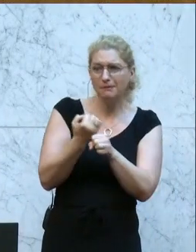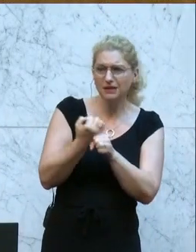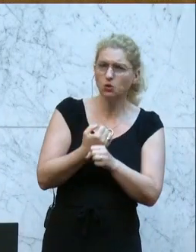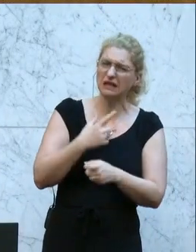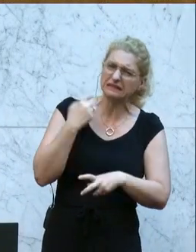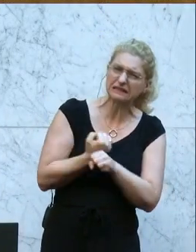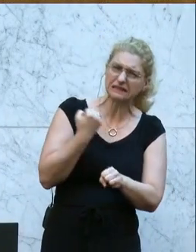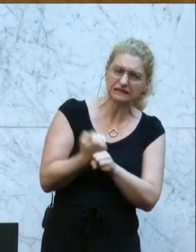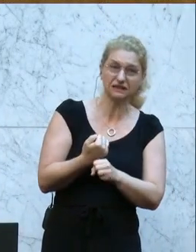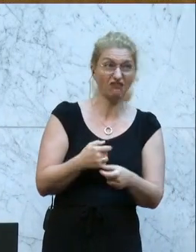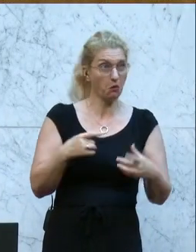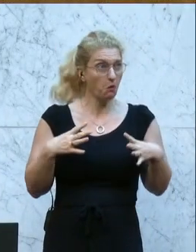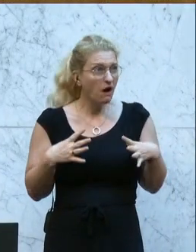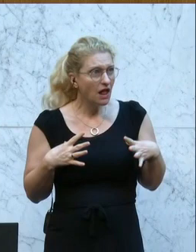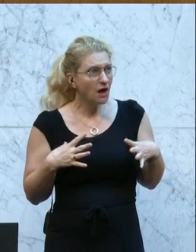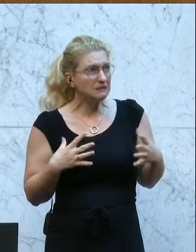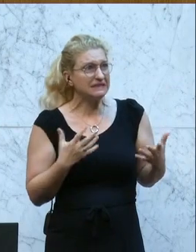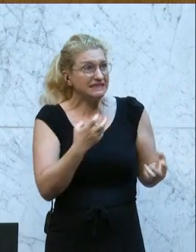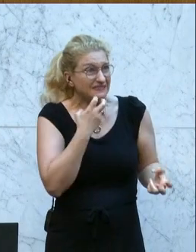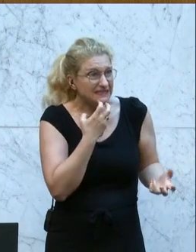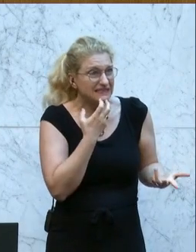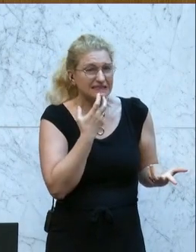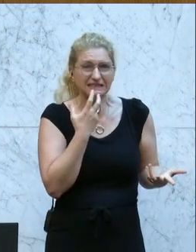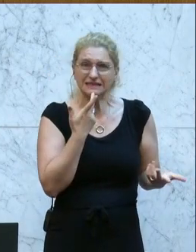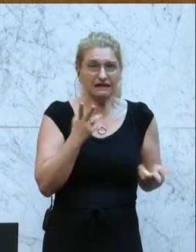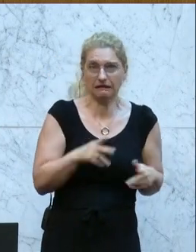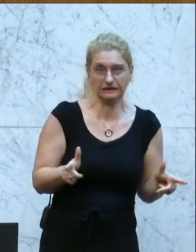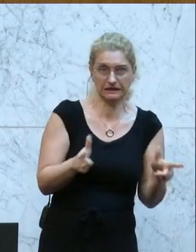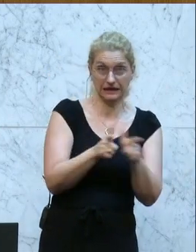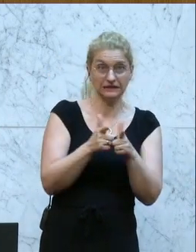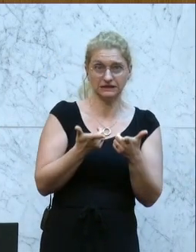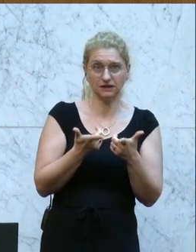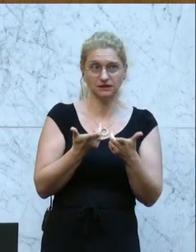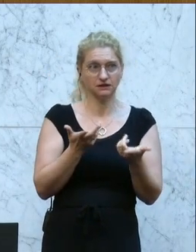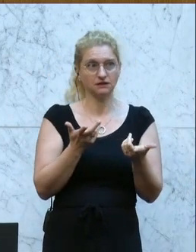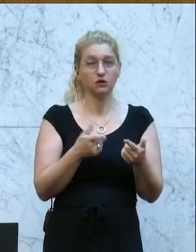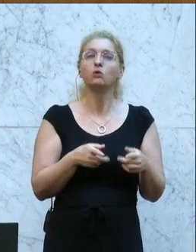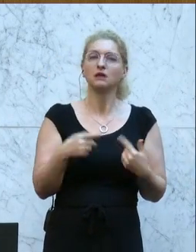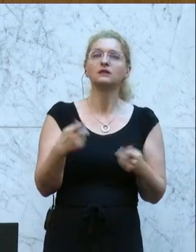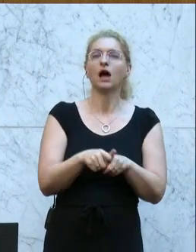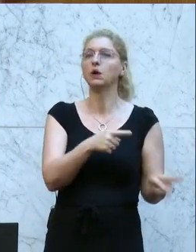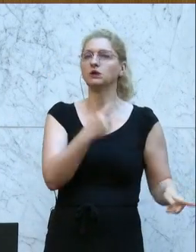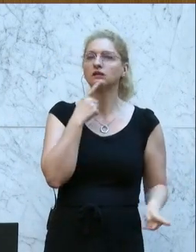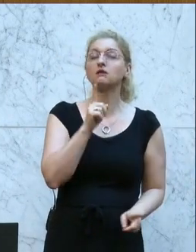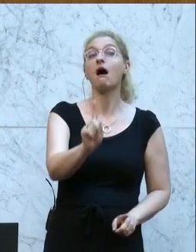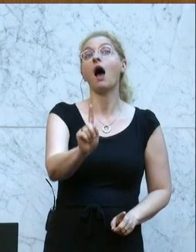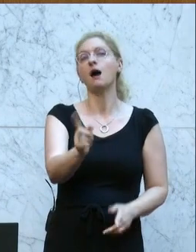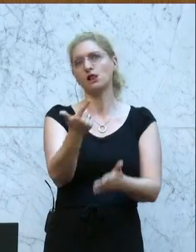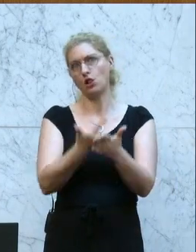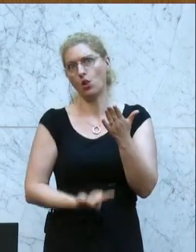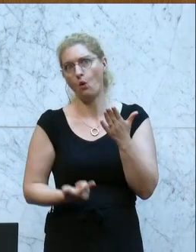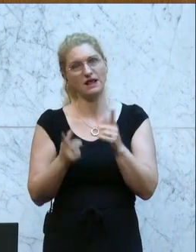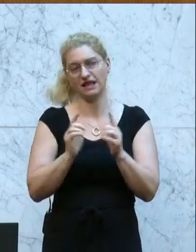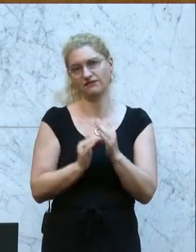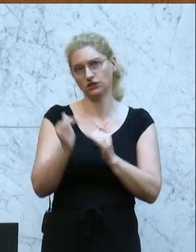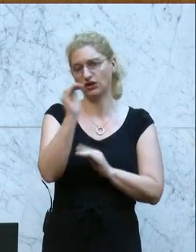Menschen in Österreich kaum leistbar wird, jede vierte Familie bleibt zu Hause, weil es sich nicht ausgeht, wenn man dann im selben Atemzug sagt, aber die Löhne, die dürfen nicht